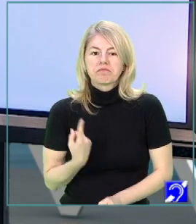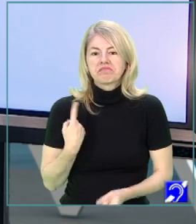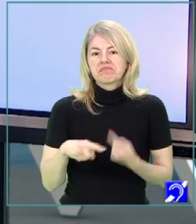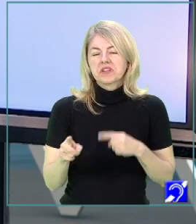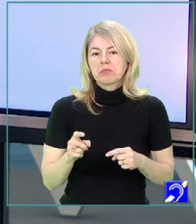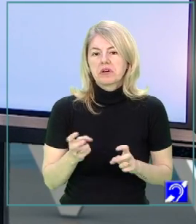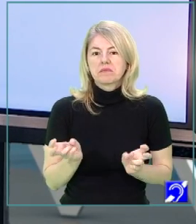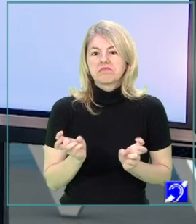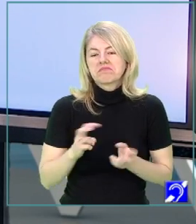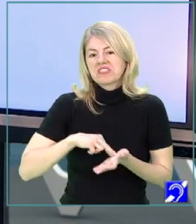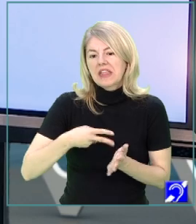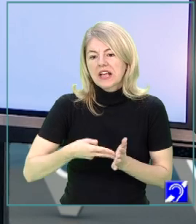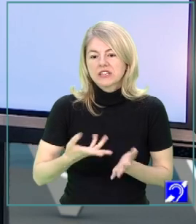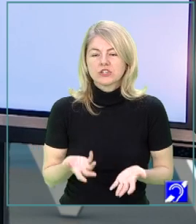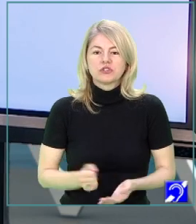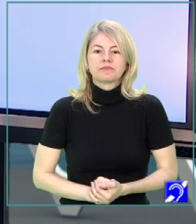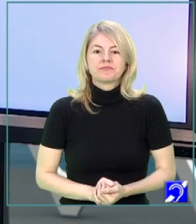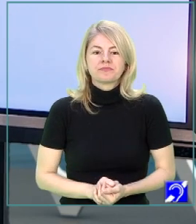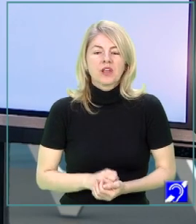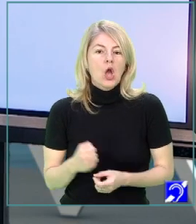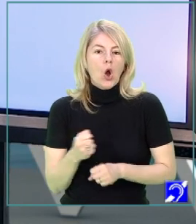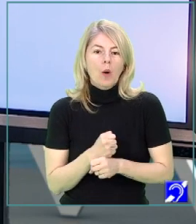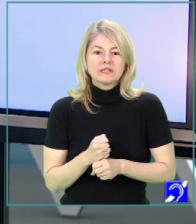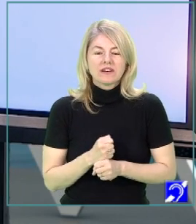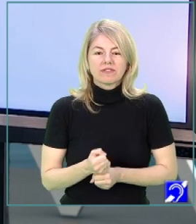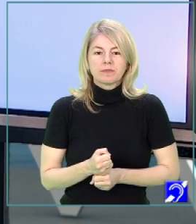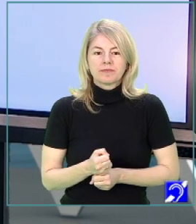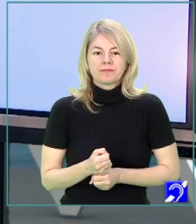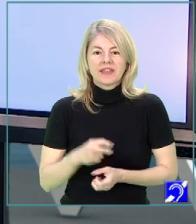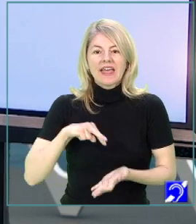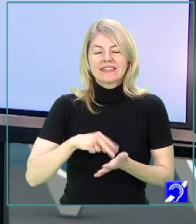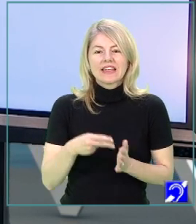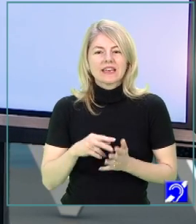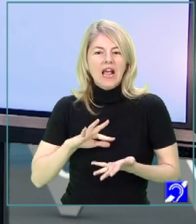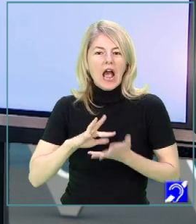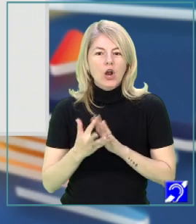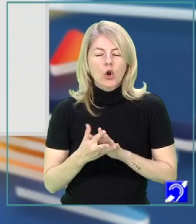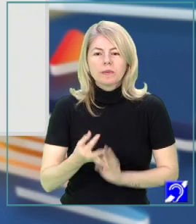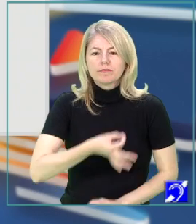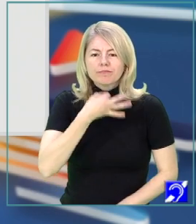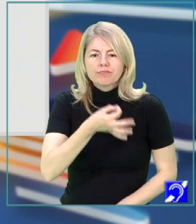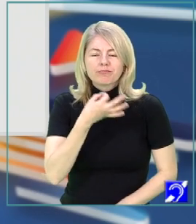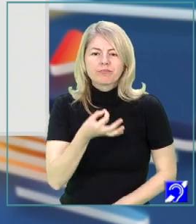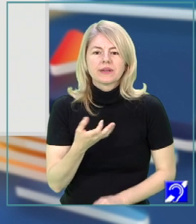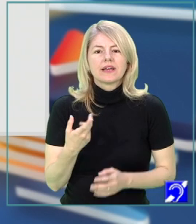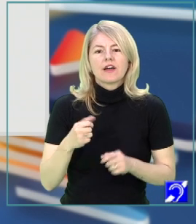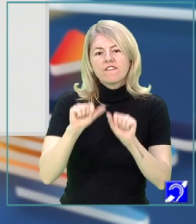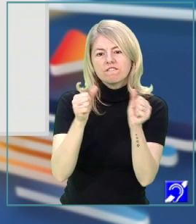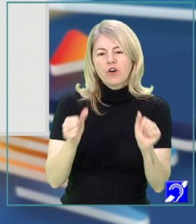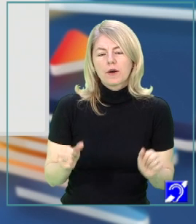tehnici. Pe de o parte, observăm tehnica aglomerării detaliilor. Pentru că